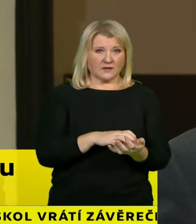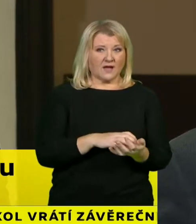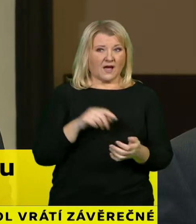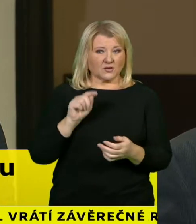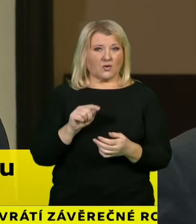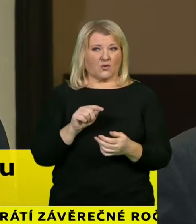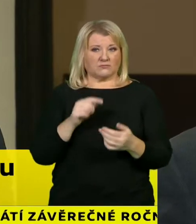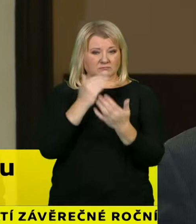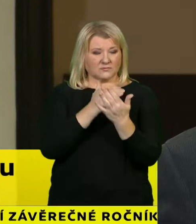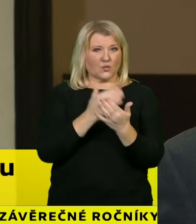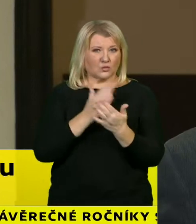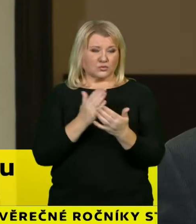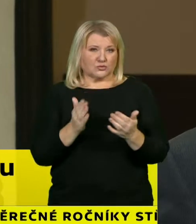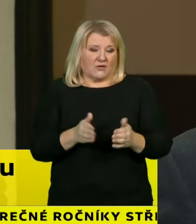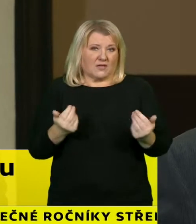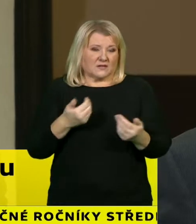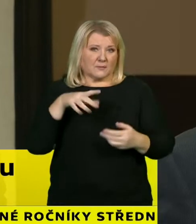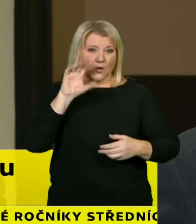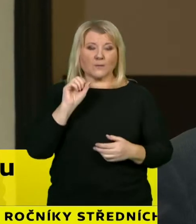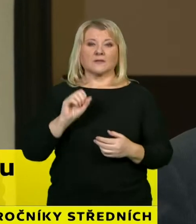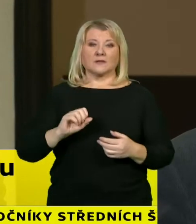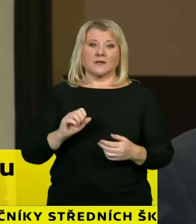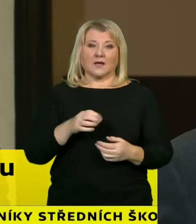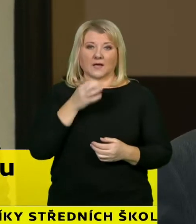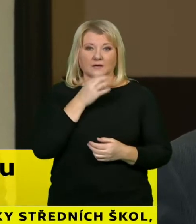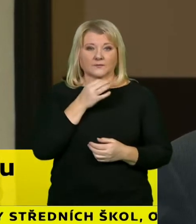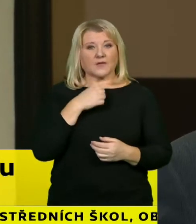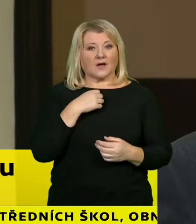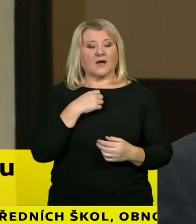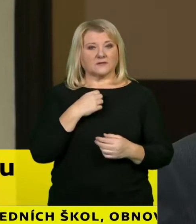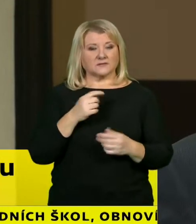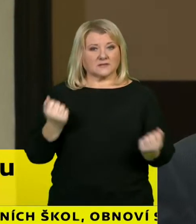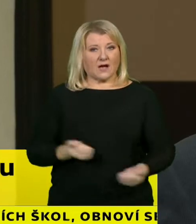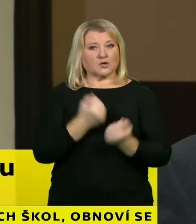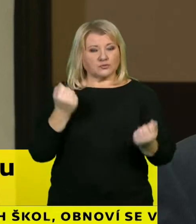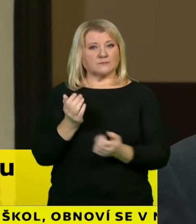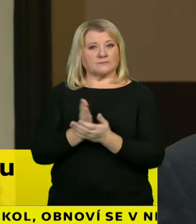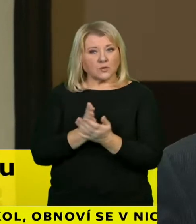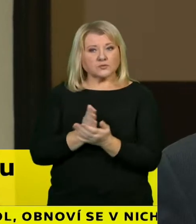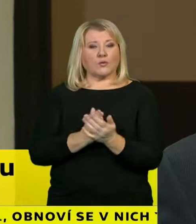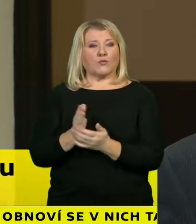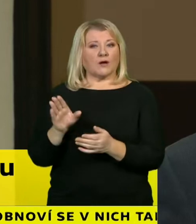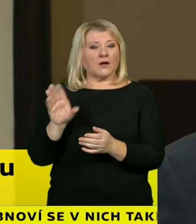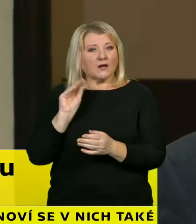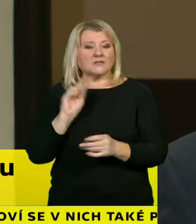Pokud posloucháte, a já se velmi snažím naslouchat ředitelům školy, ale i rodičům, tak